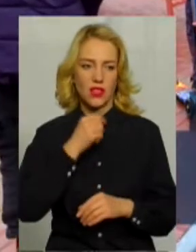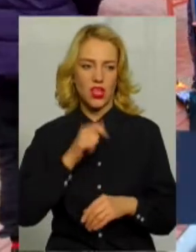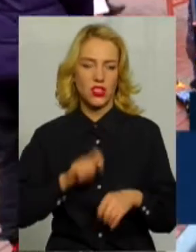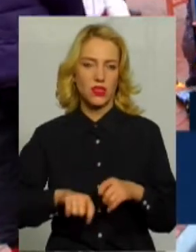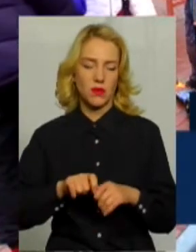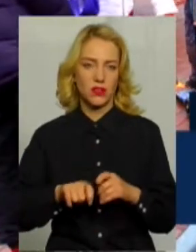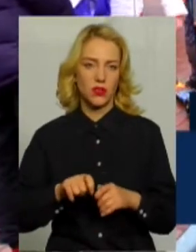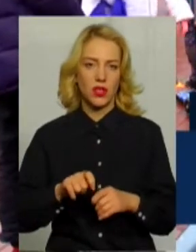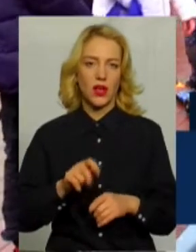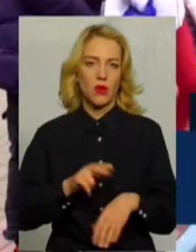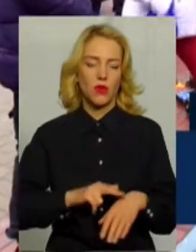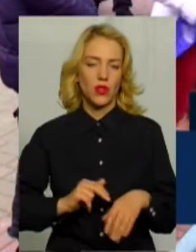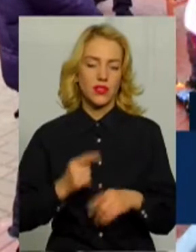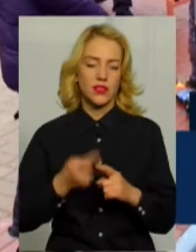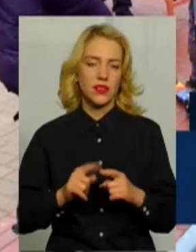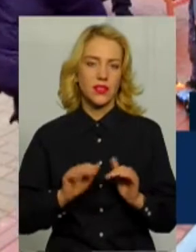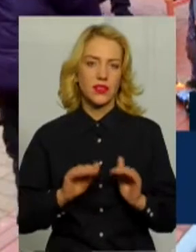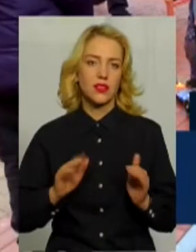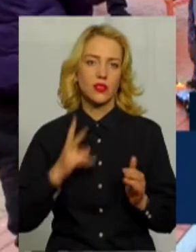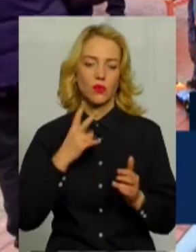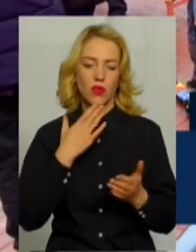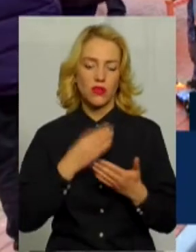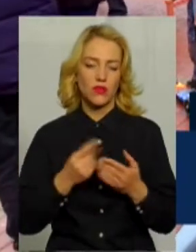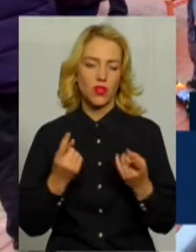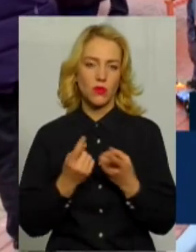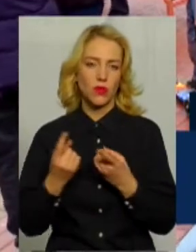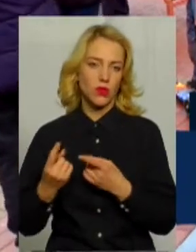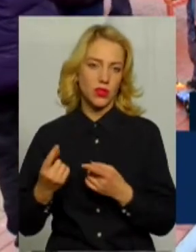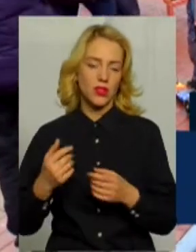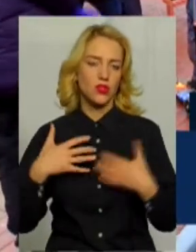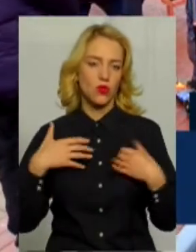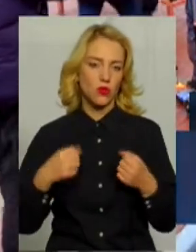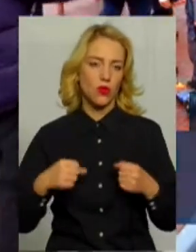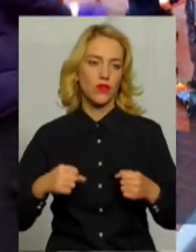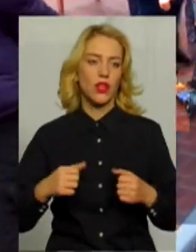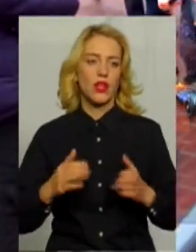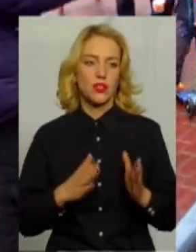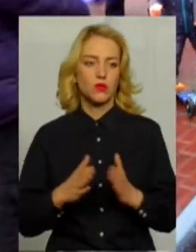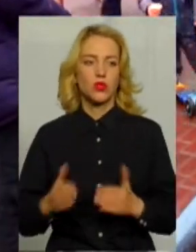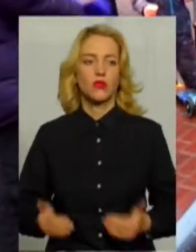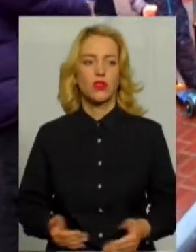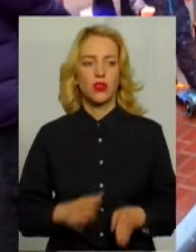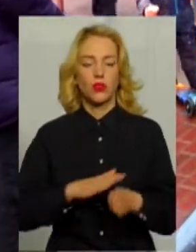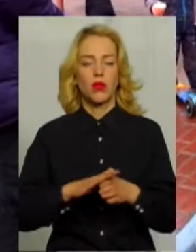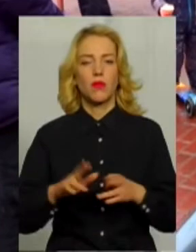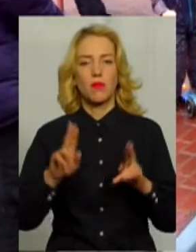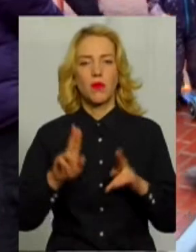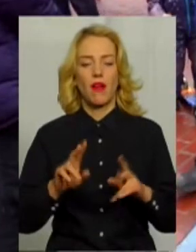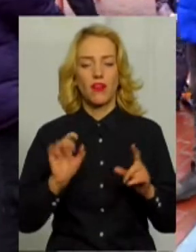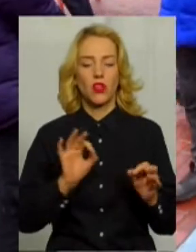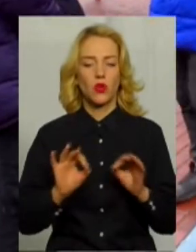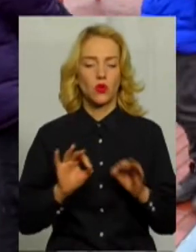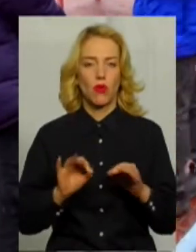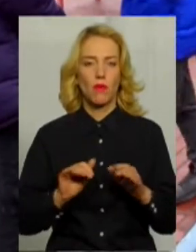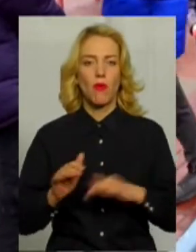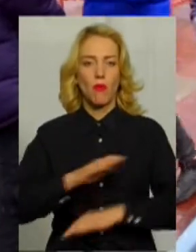діти, які показують своїм одноліткам здоровий спосіб життя, дотримуватись правил і норм поведінки, як і в школі, так